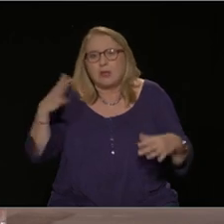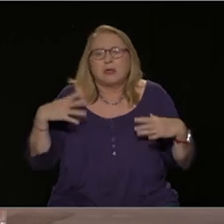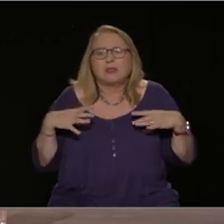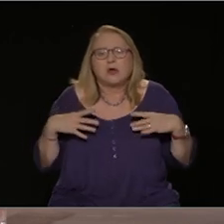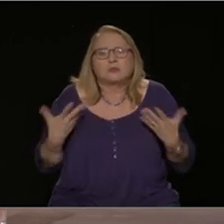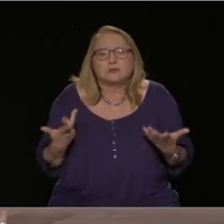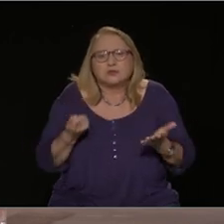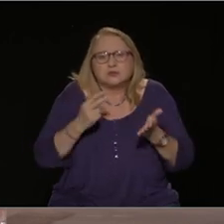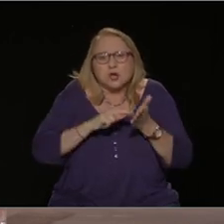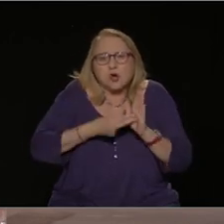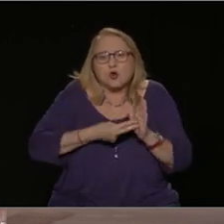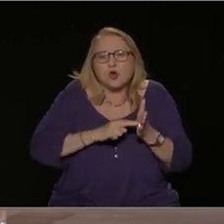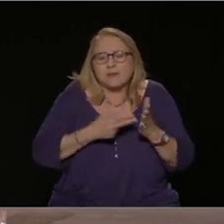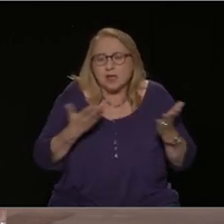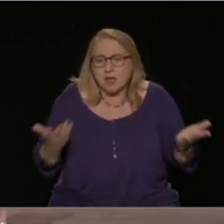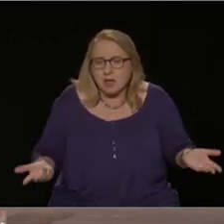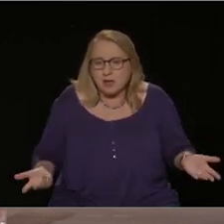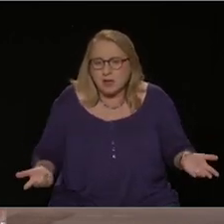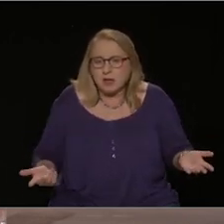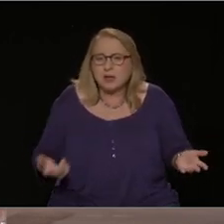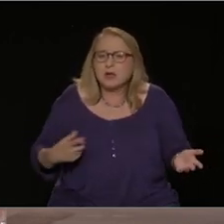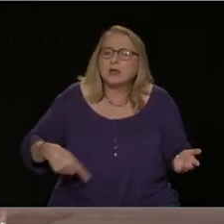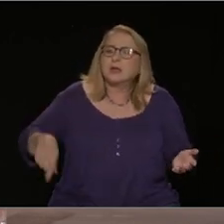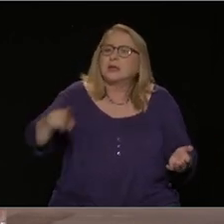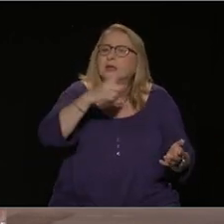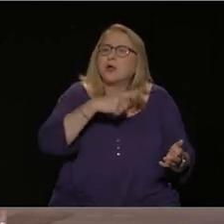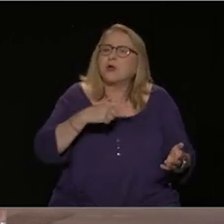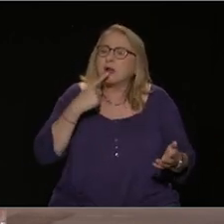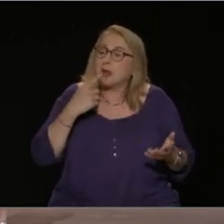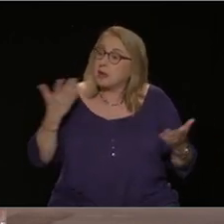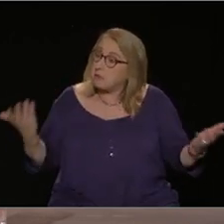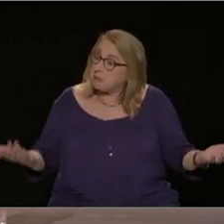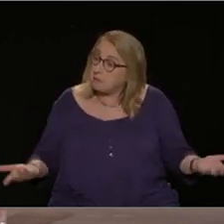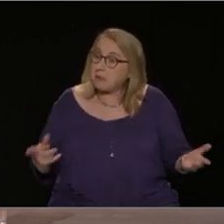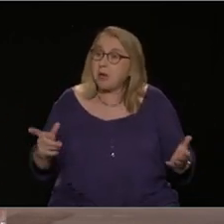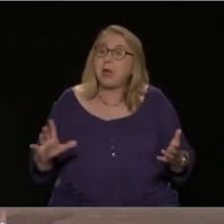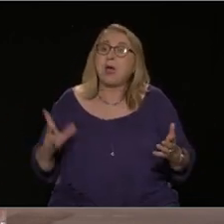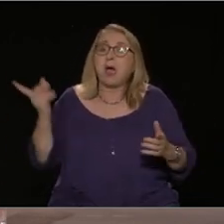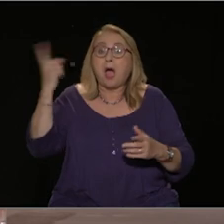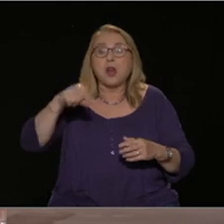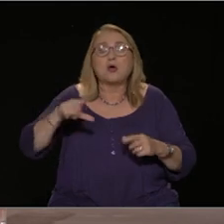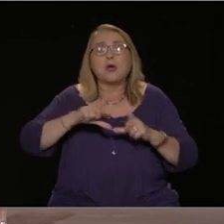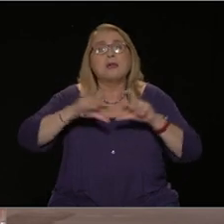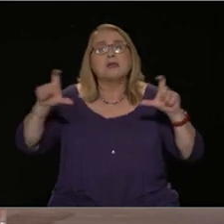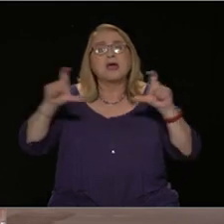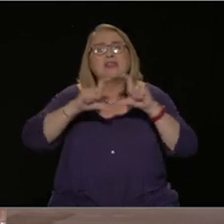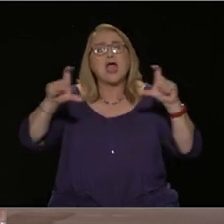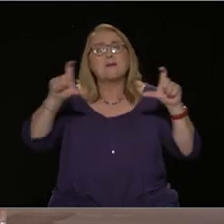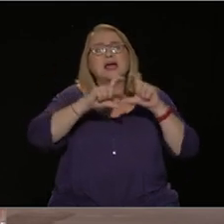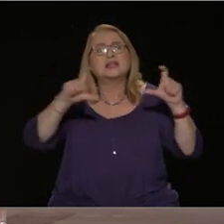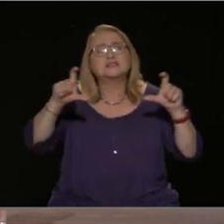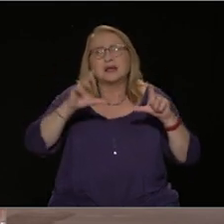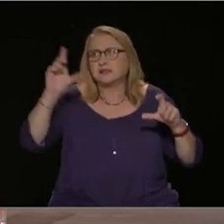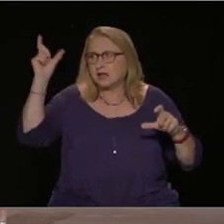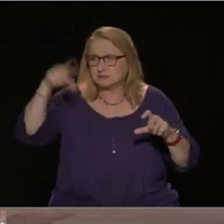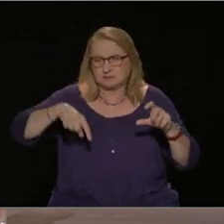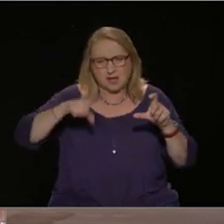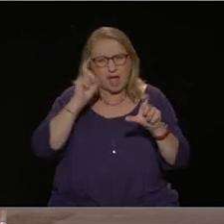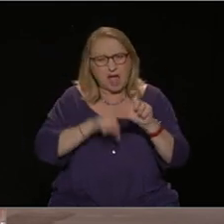τομέα των ακινήτων, δηλαδή τι κερδοσκοπικά φαντς που χτυπάνε τις τιμές και μαζεύουν όλη την